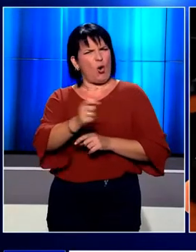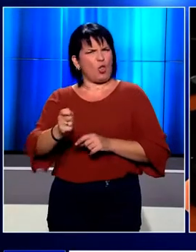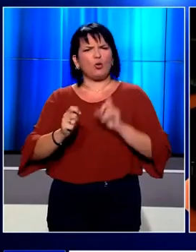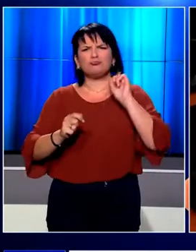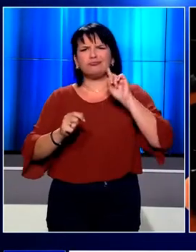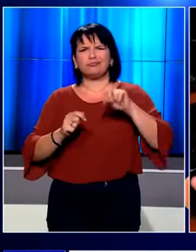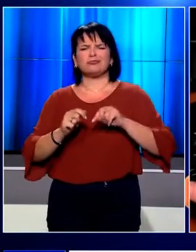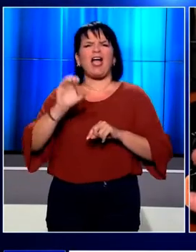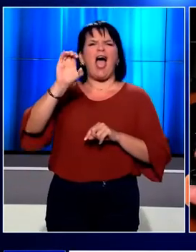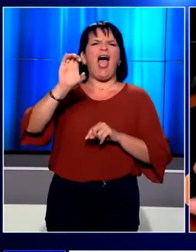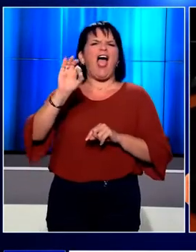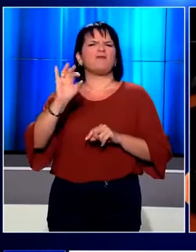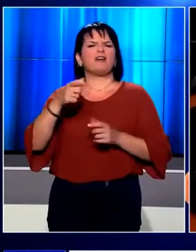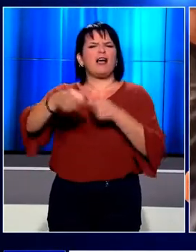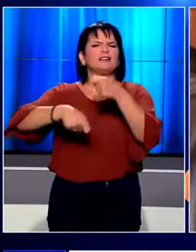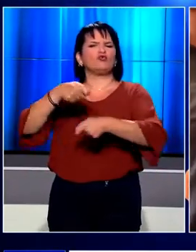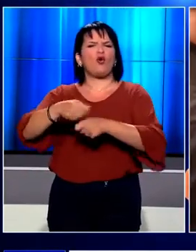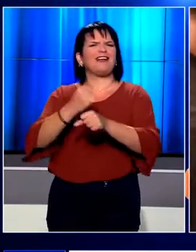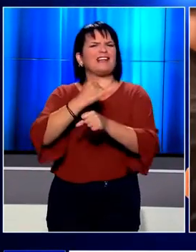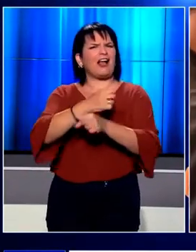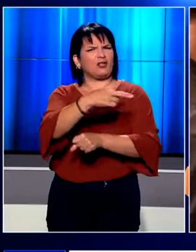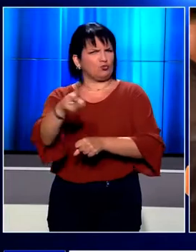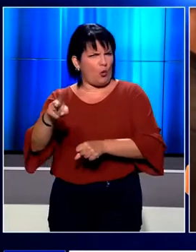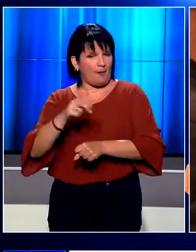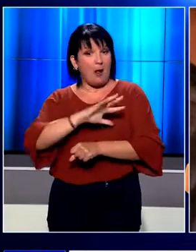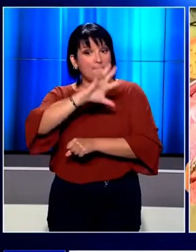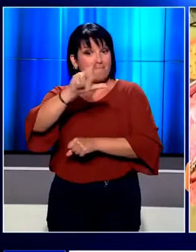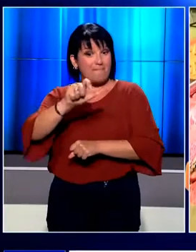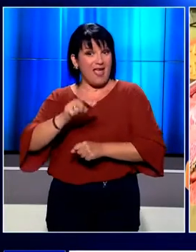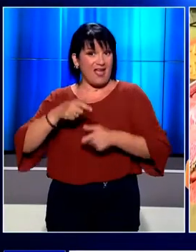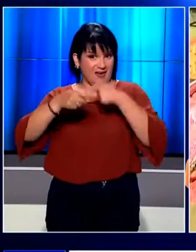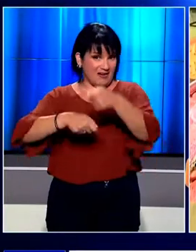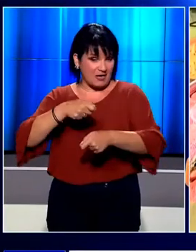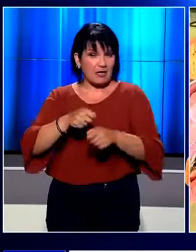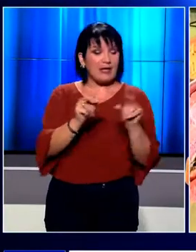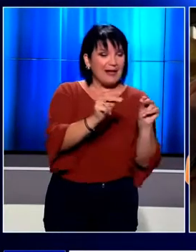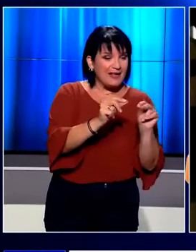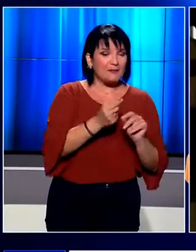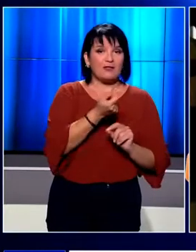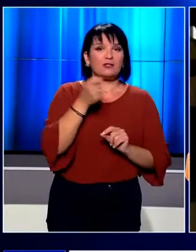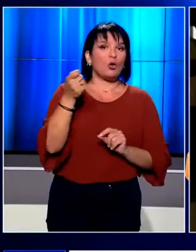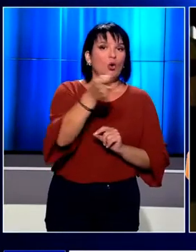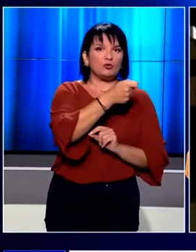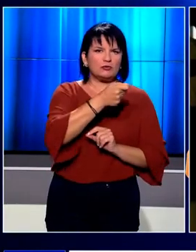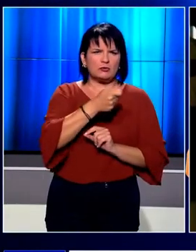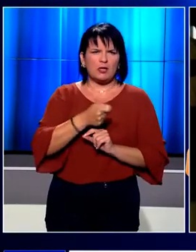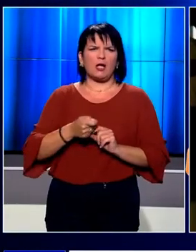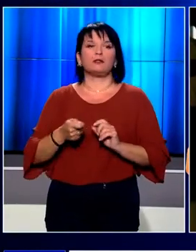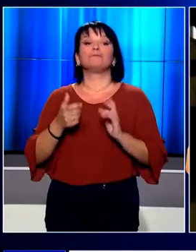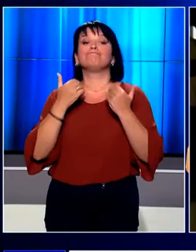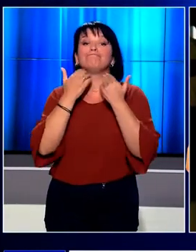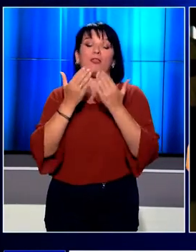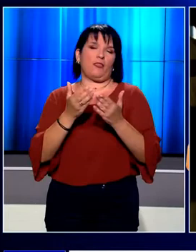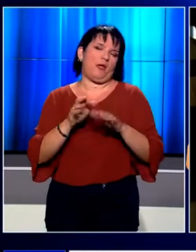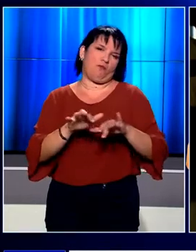δεν πληρώνουν στον ΕΦΚΑ τις ασφαλιστικές εισφορές των εργαζομένων τους. Μέχρι να τις καταβάλουν ή να αριθμίσουν τα χρέη τους, δεν θα έχουν καμία πρόσβαση